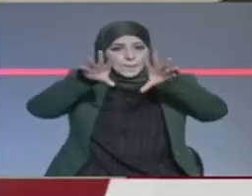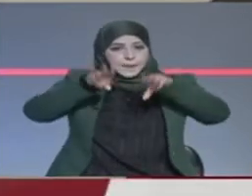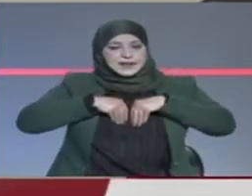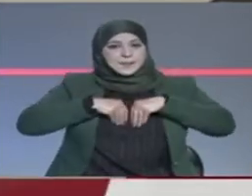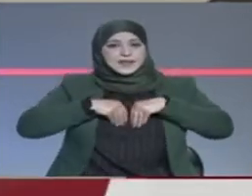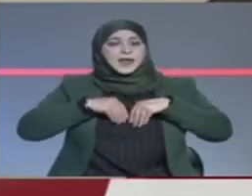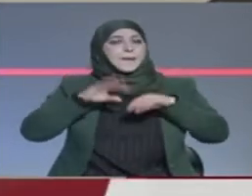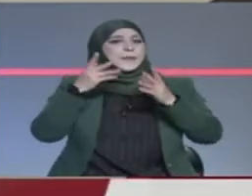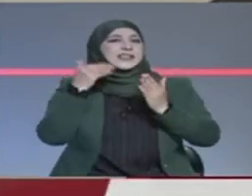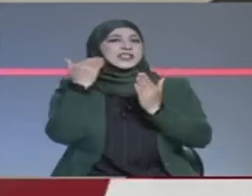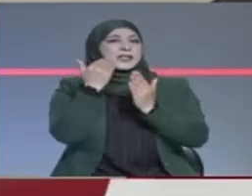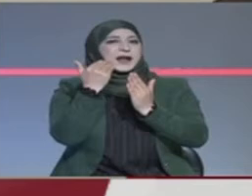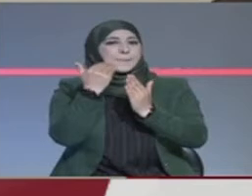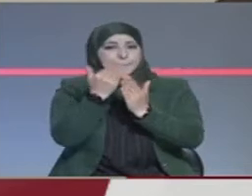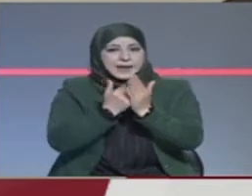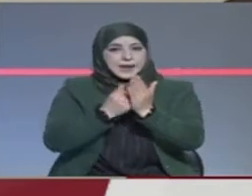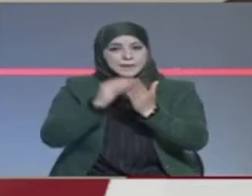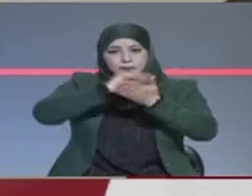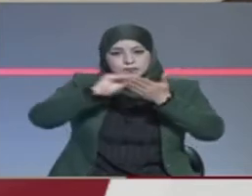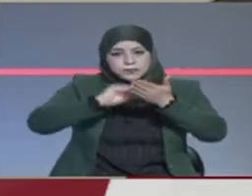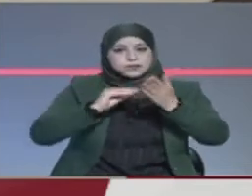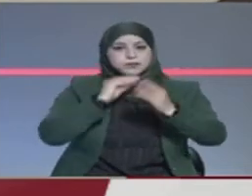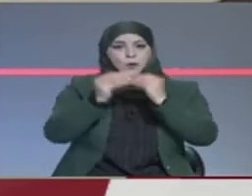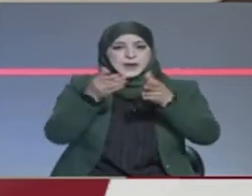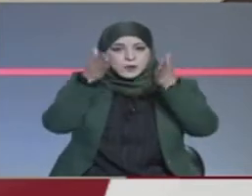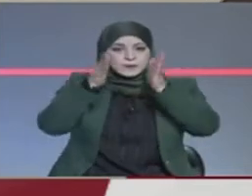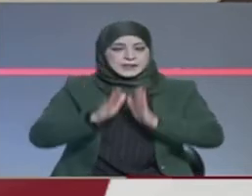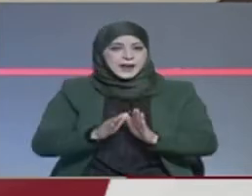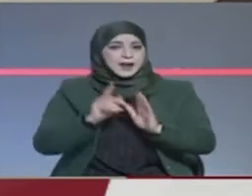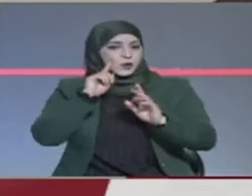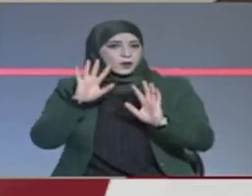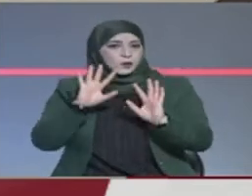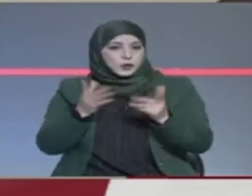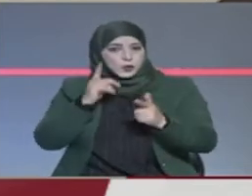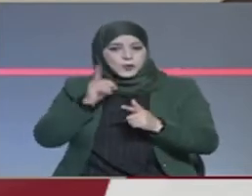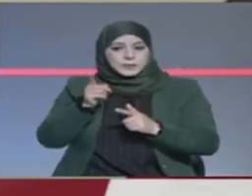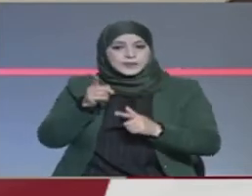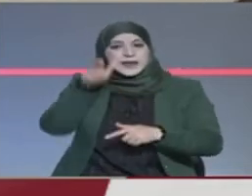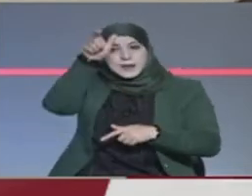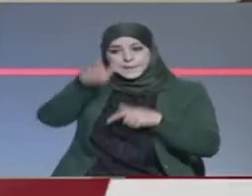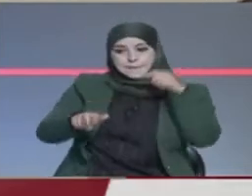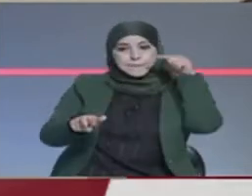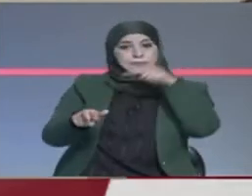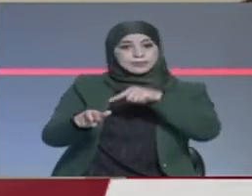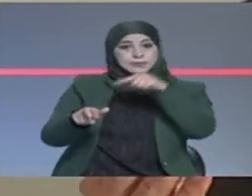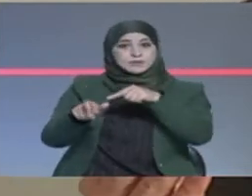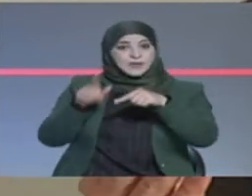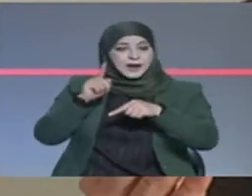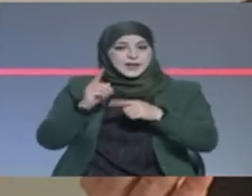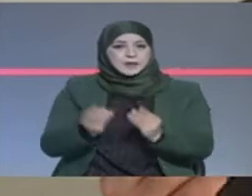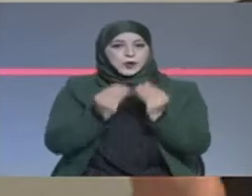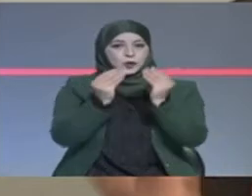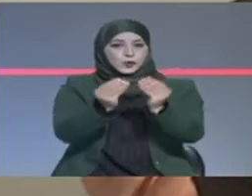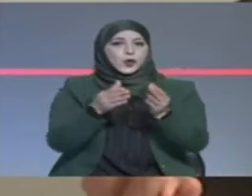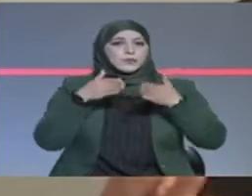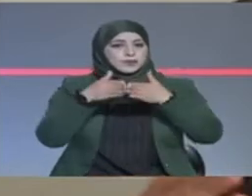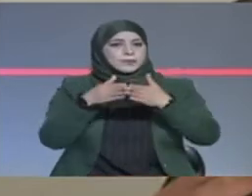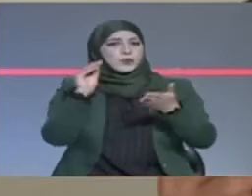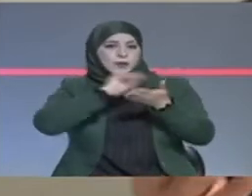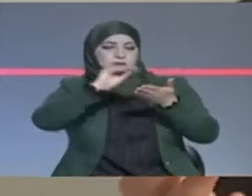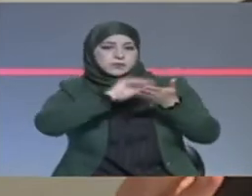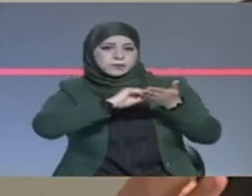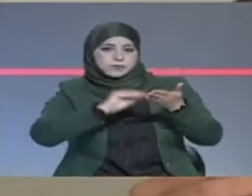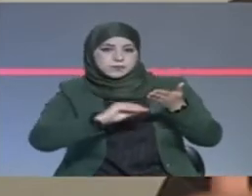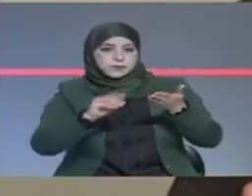الشكلية أو من الناحية الأصلية على كل حال هو الترف القائم بالدعوة سواء على المستوى القضية الموضوعية الأصلية